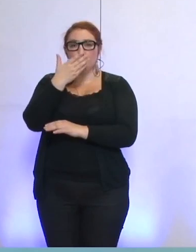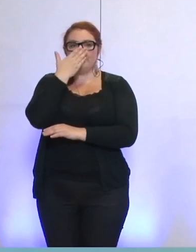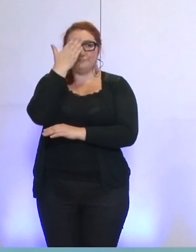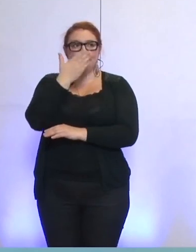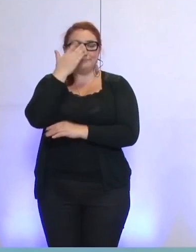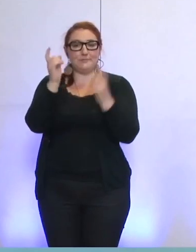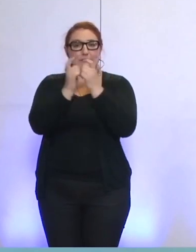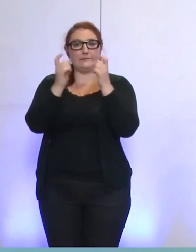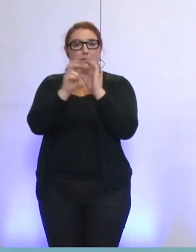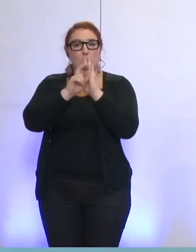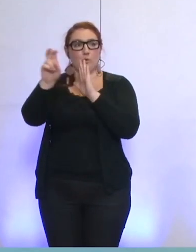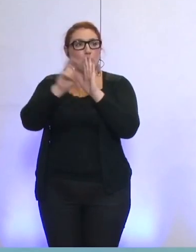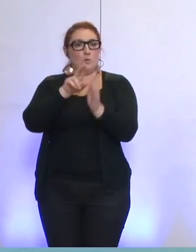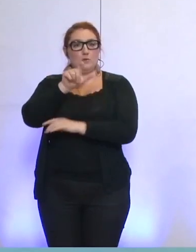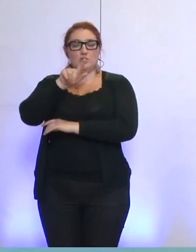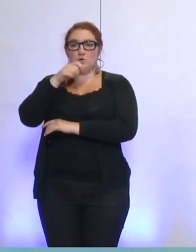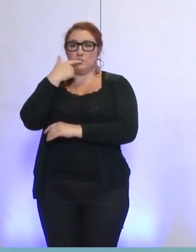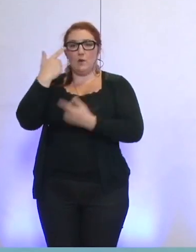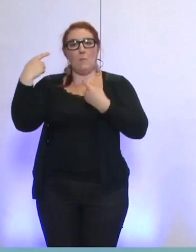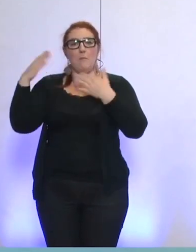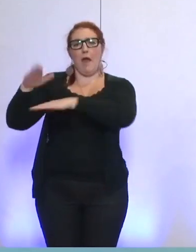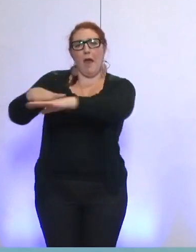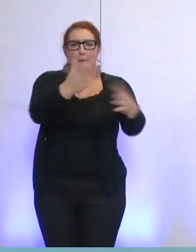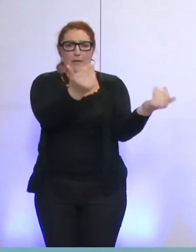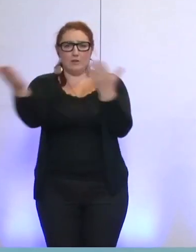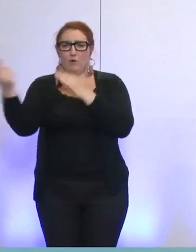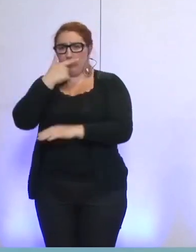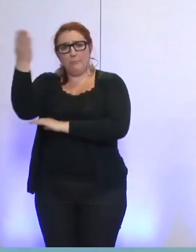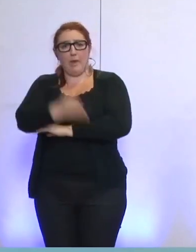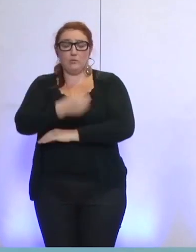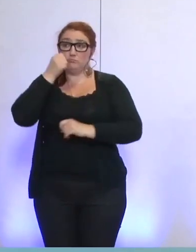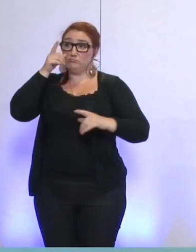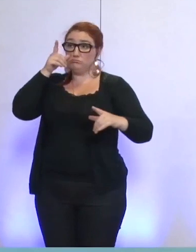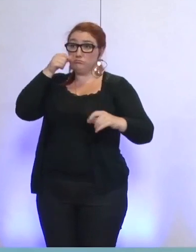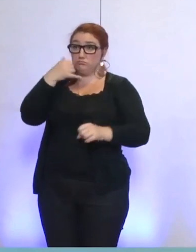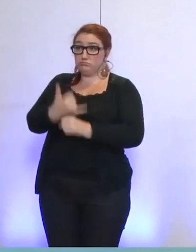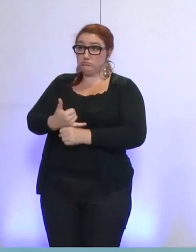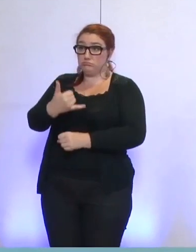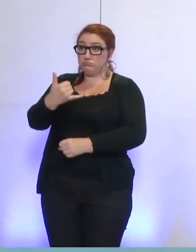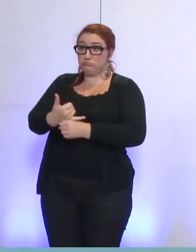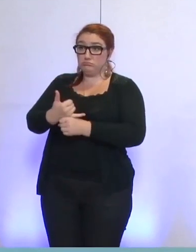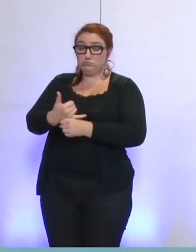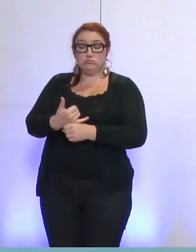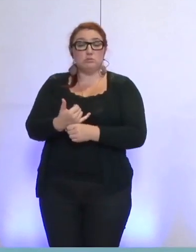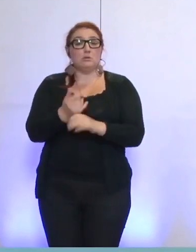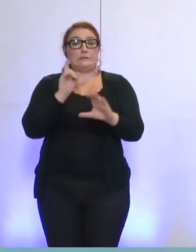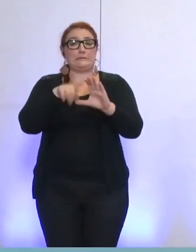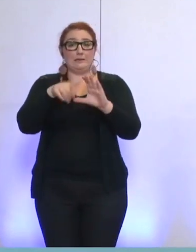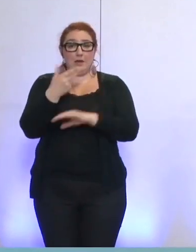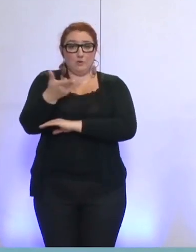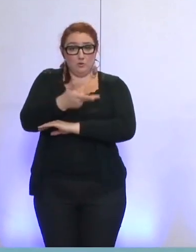ont appris la perte de l'appel d'offres que la municipalité avait lancée sur l'éclairage public de la ville. Les trois organisations syndicales